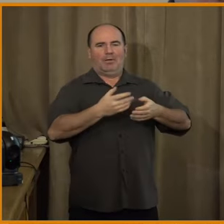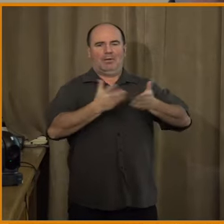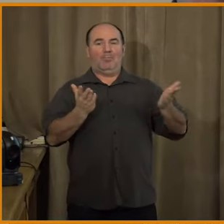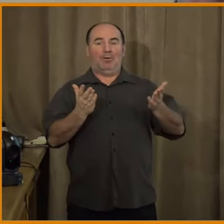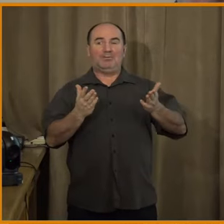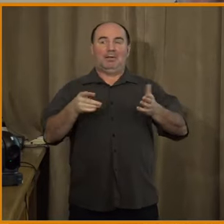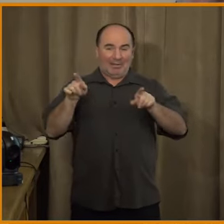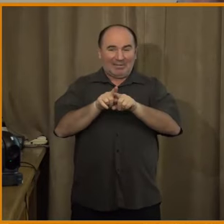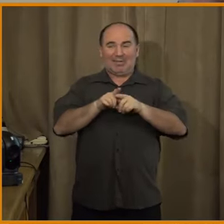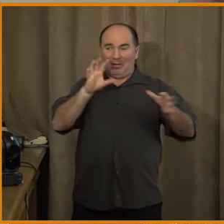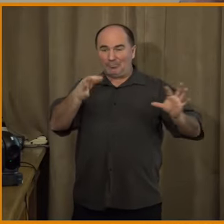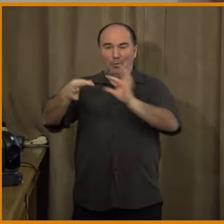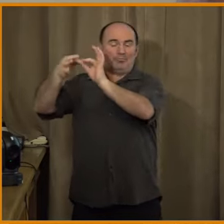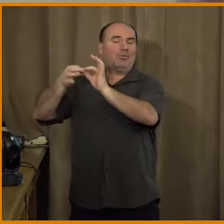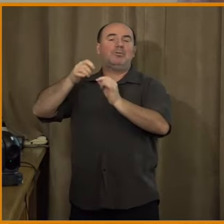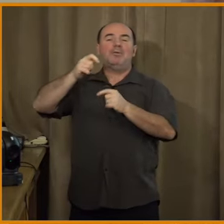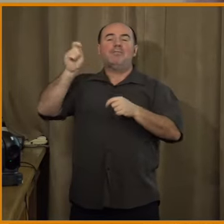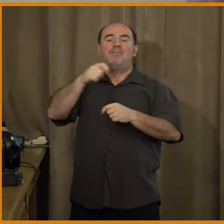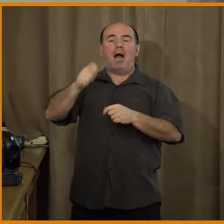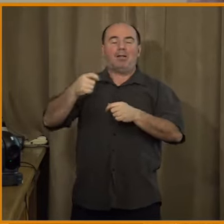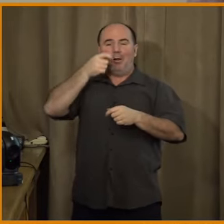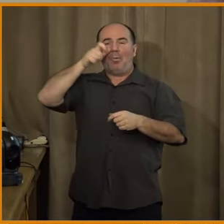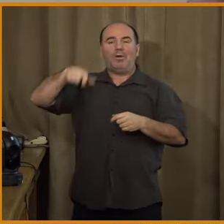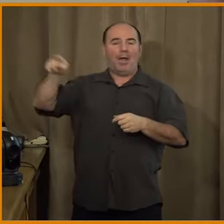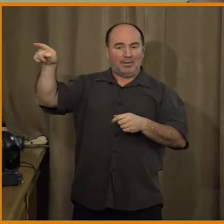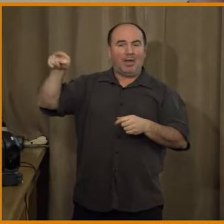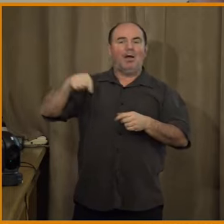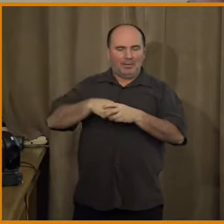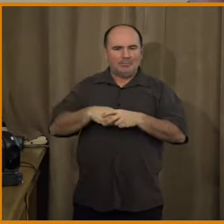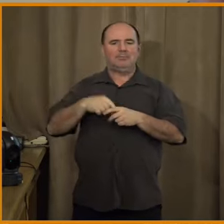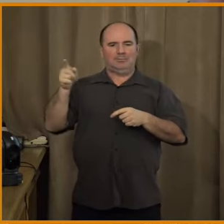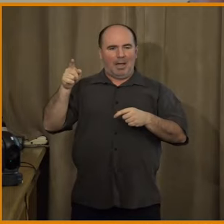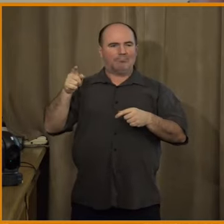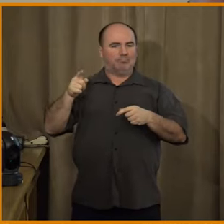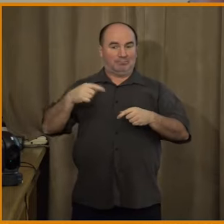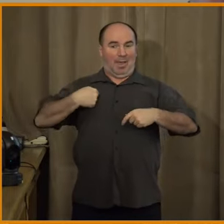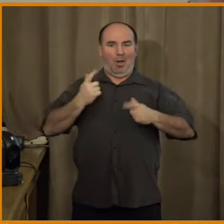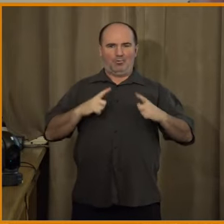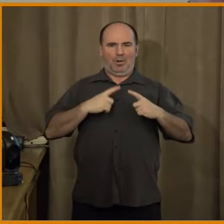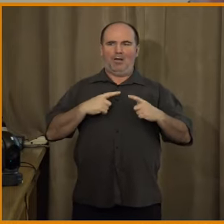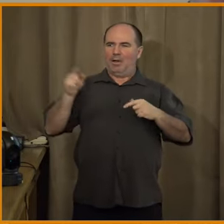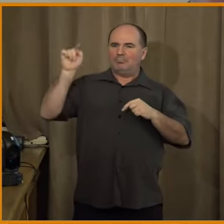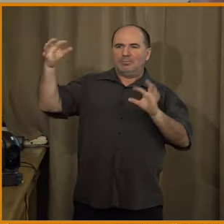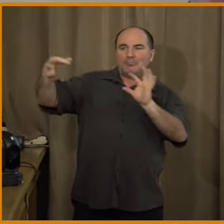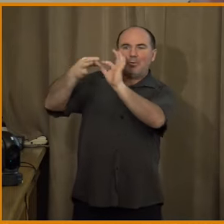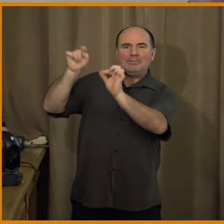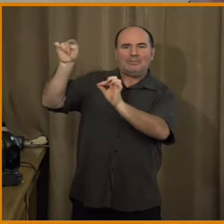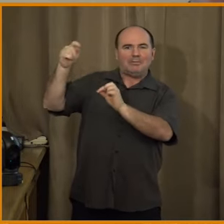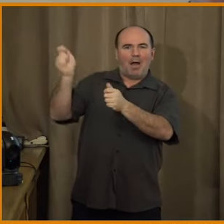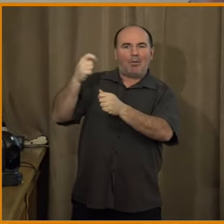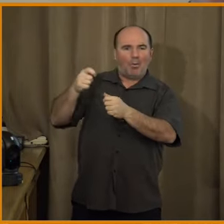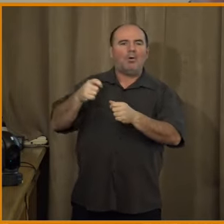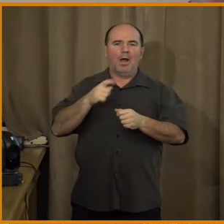války na Ukrajině, já bych třeba očekával to, že důvěra bude dále ponížena, ale to se neukazuje. Ona v podstatě zůstává od